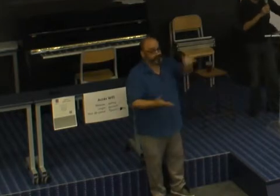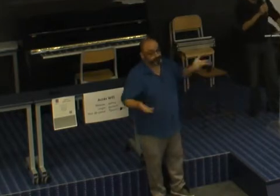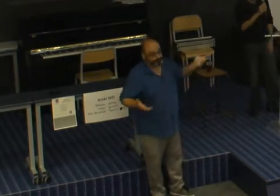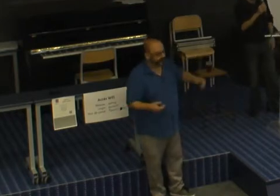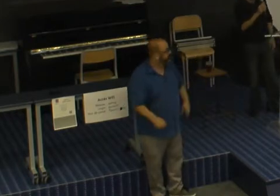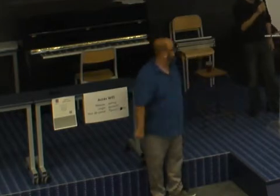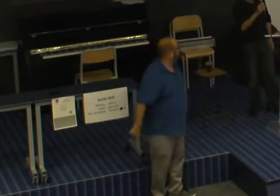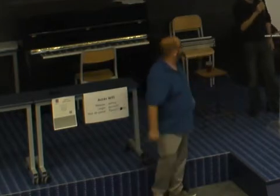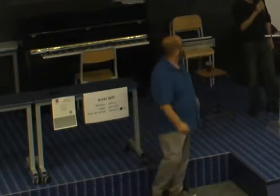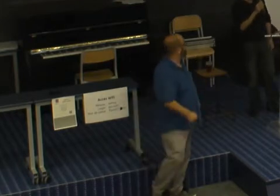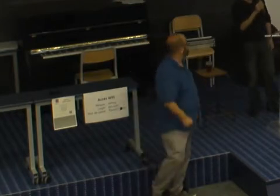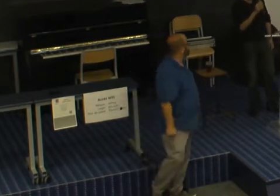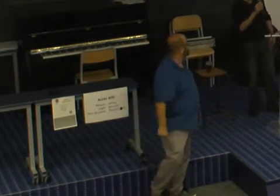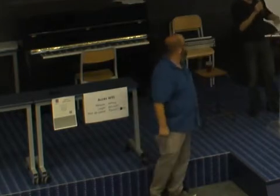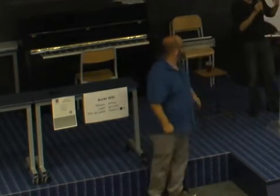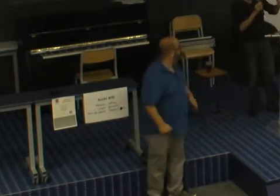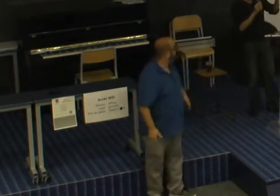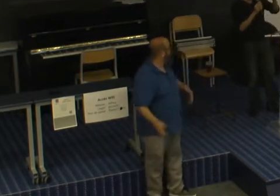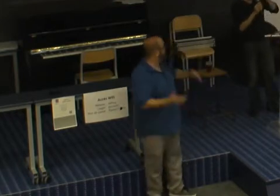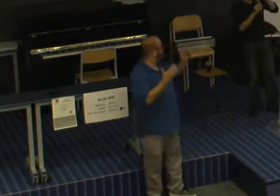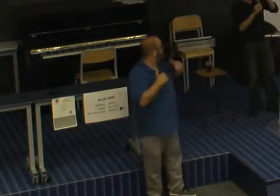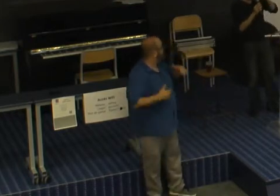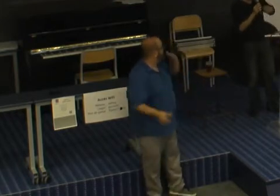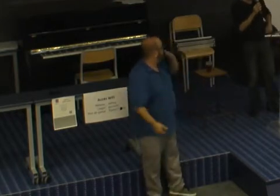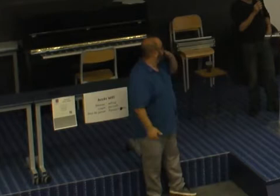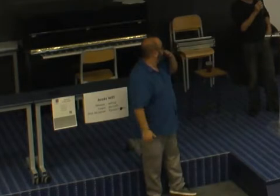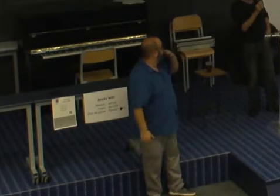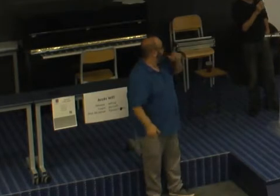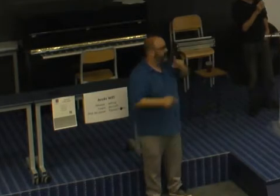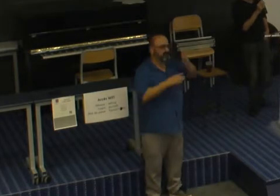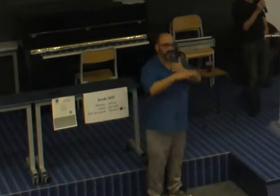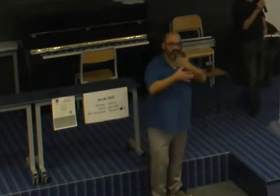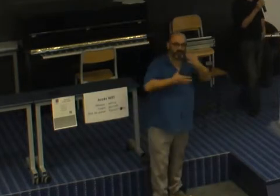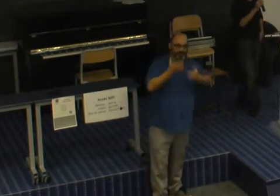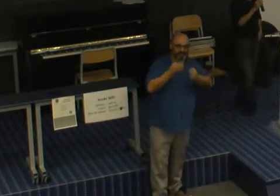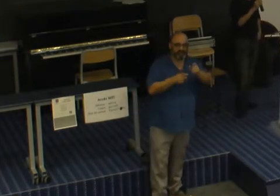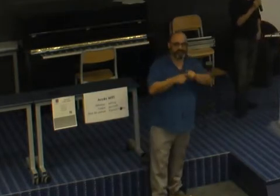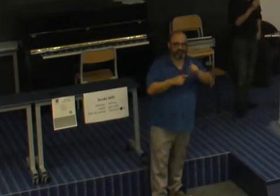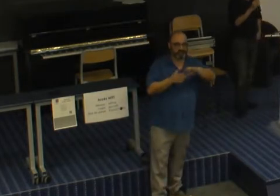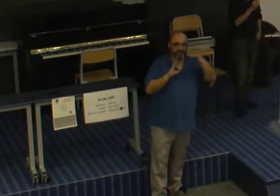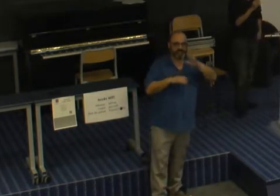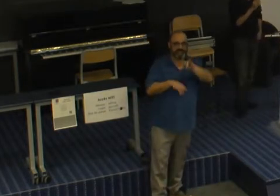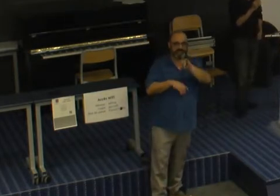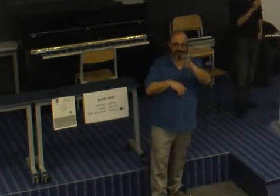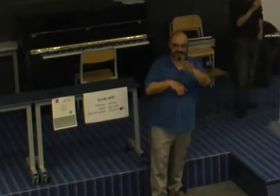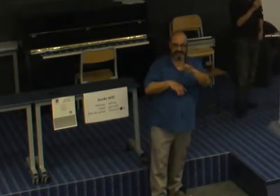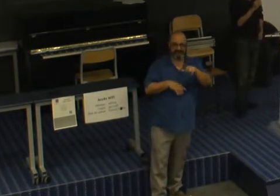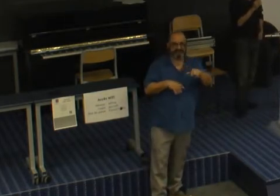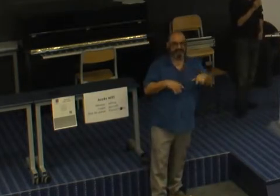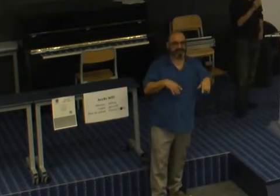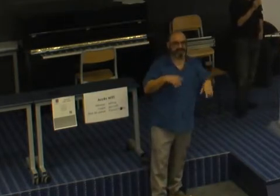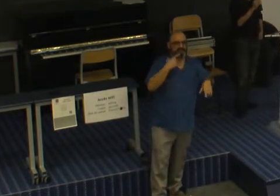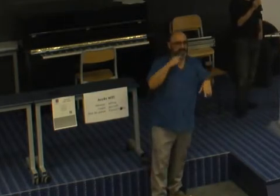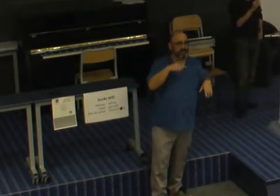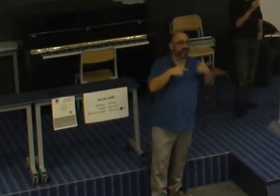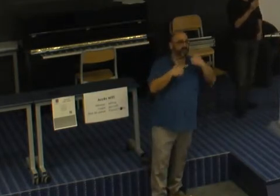Il y a aussi, alors pour rentrer plus spécifiquement dans les préjugés dans le milieu de la tech, c'est qu'on pense que les cadras ne pas bons